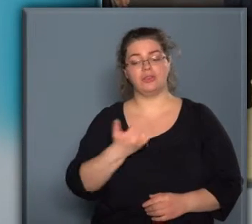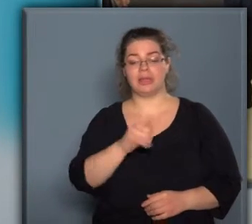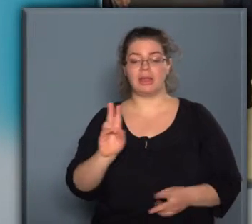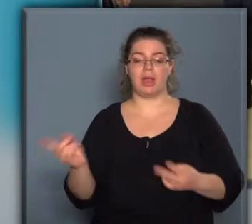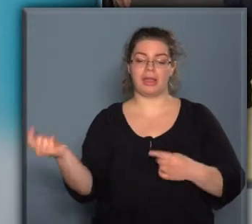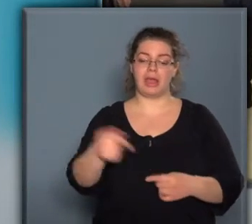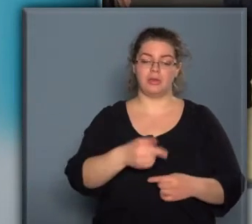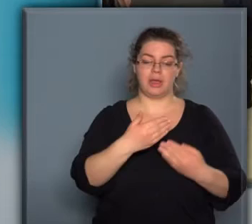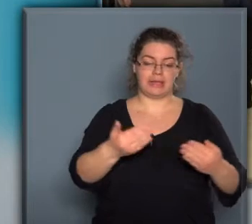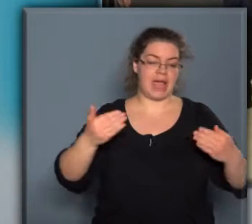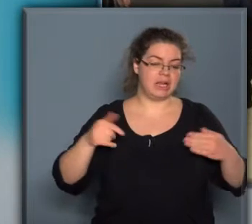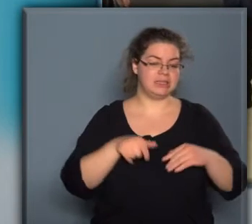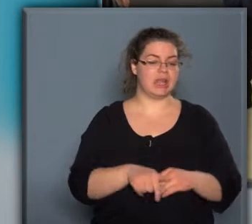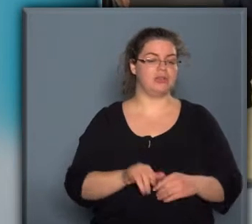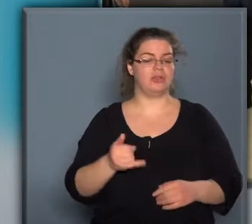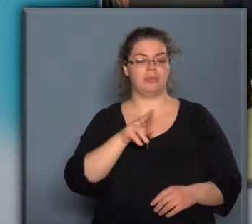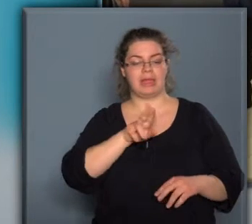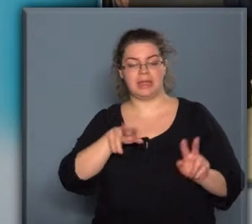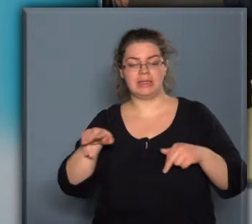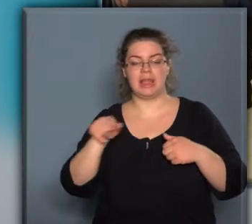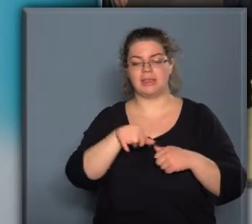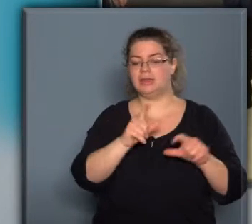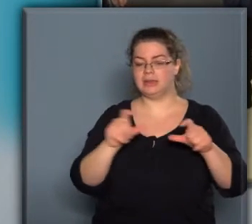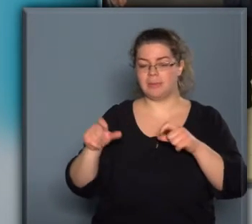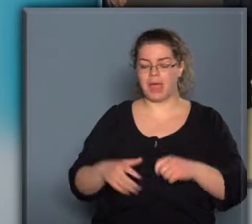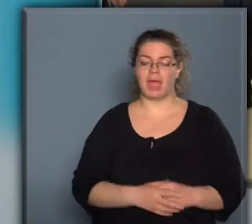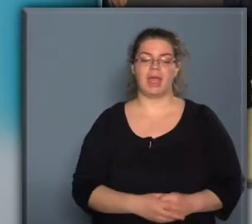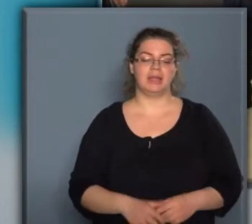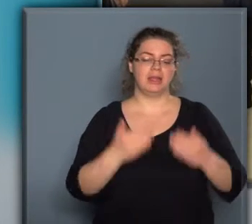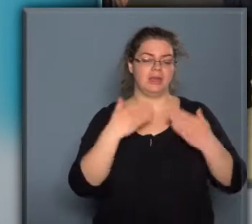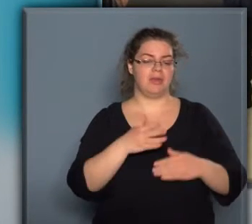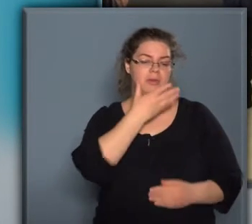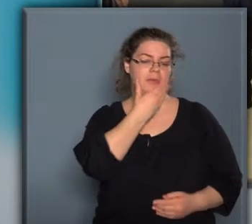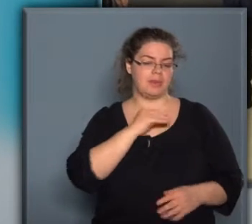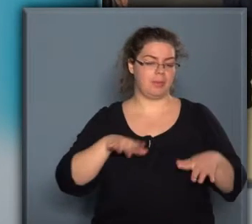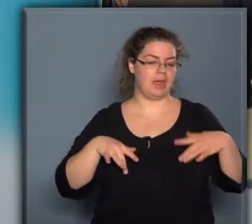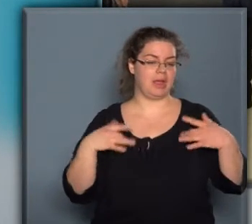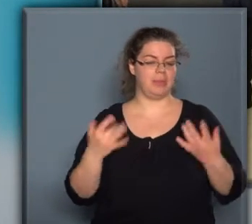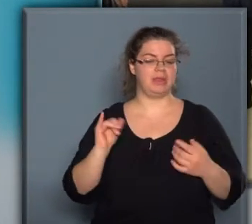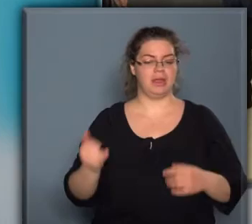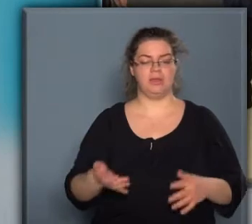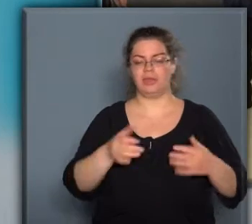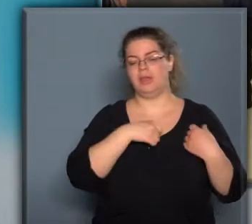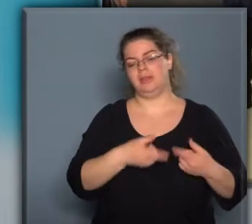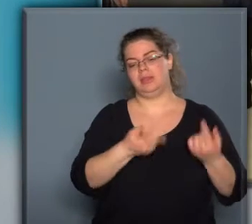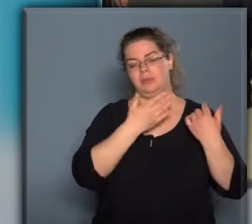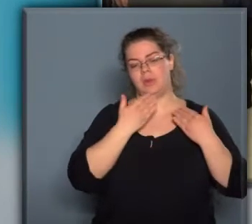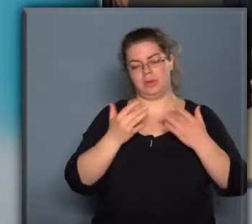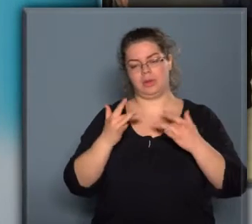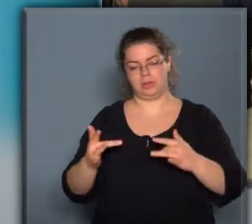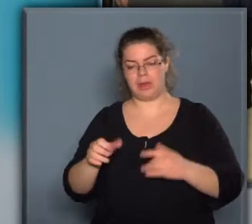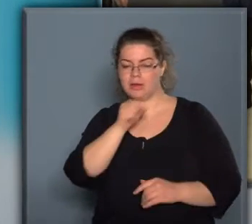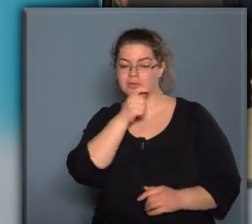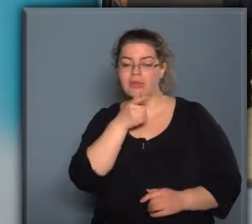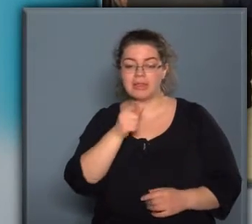mindenki, aki eljön el a kiállításra, és megtekinti ezeket a képeket. Kívánok szép élményeket, és szívből gratulálok Saci,